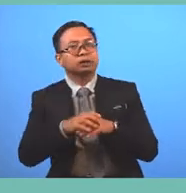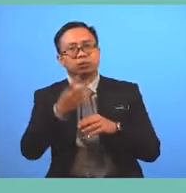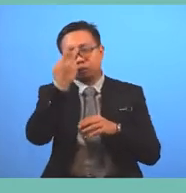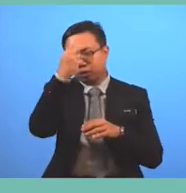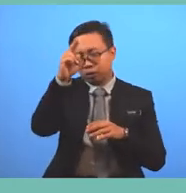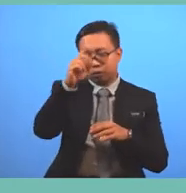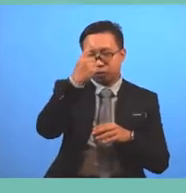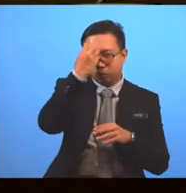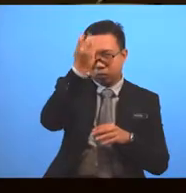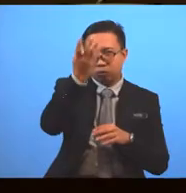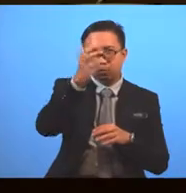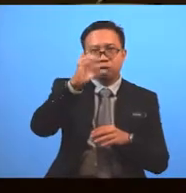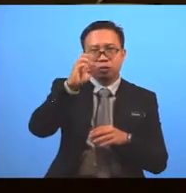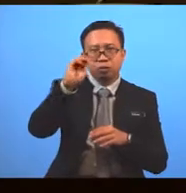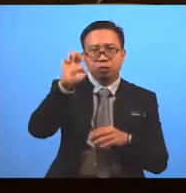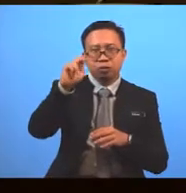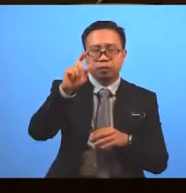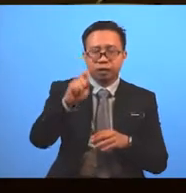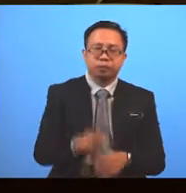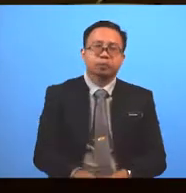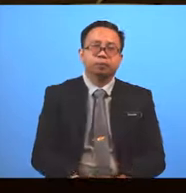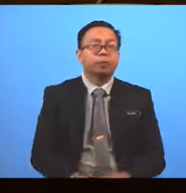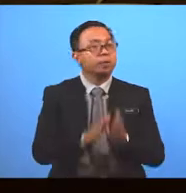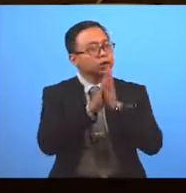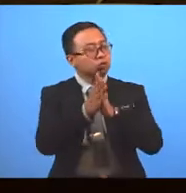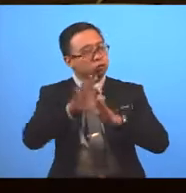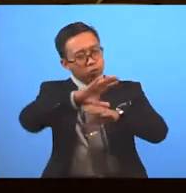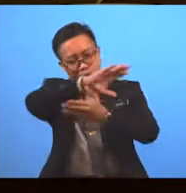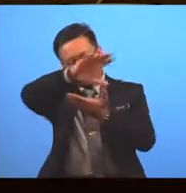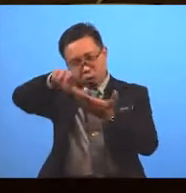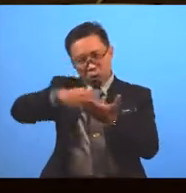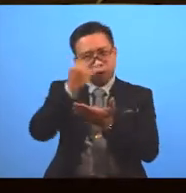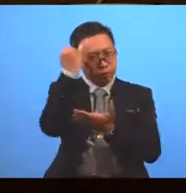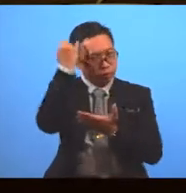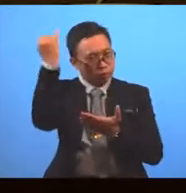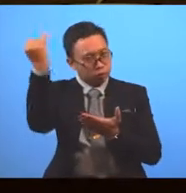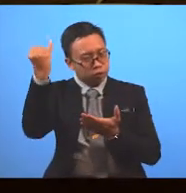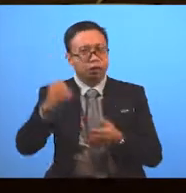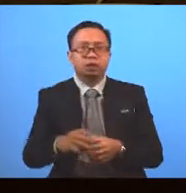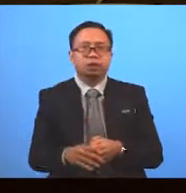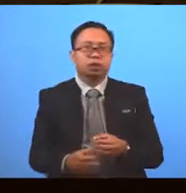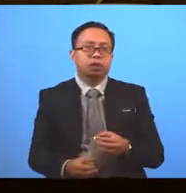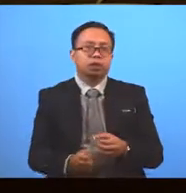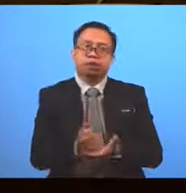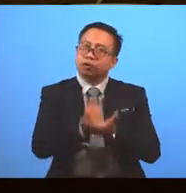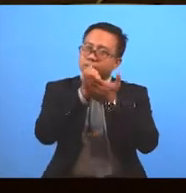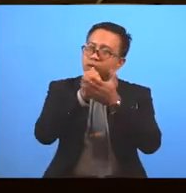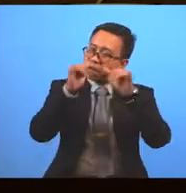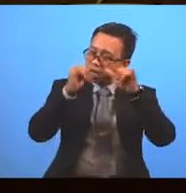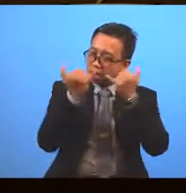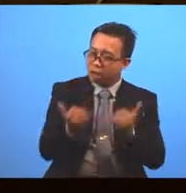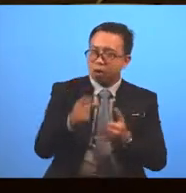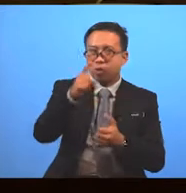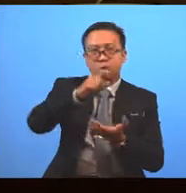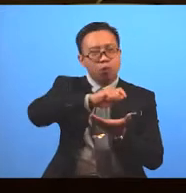give your opinion So With all the information And guidance You can